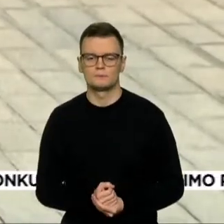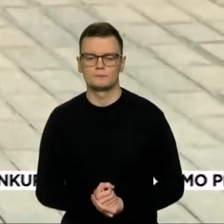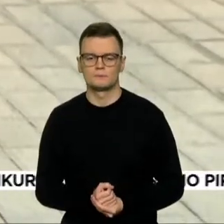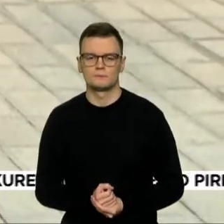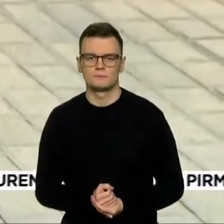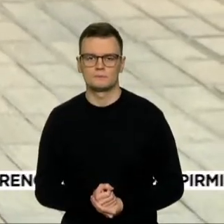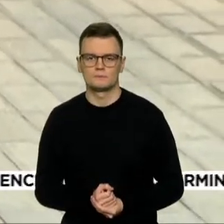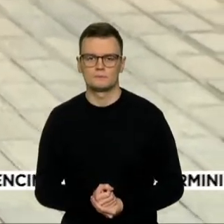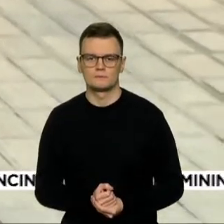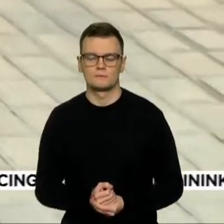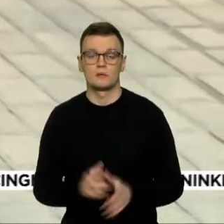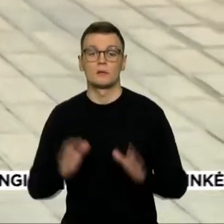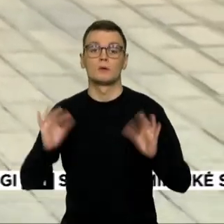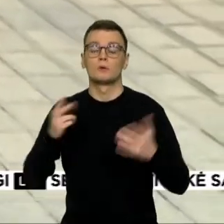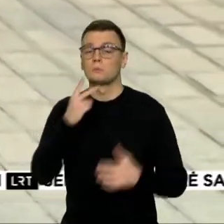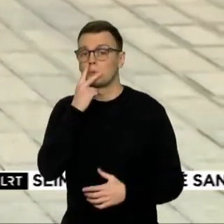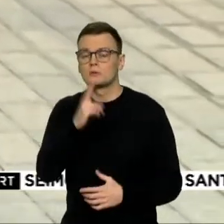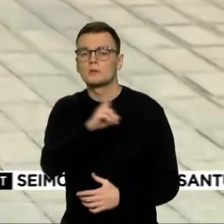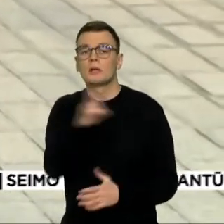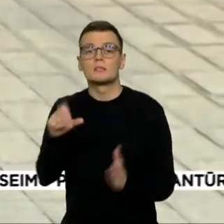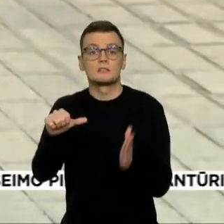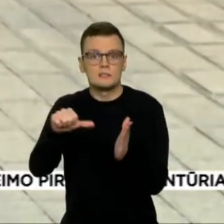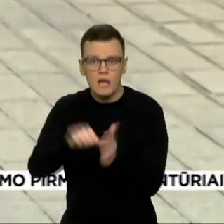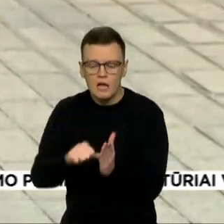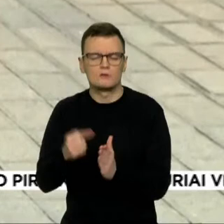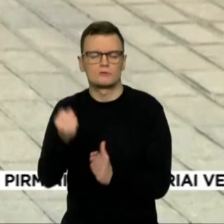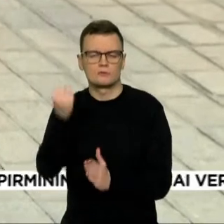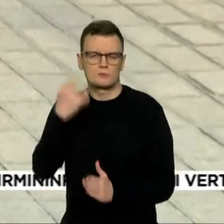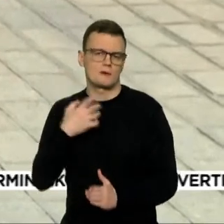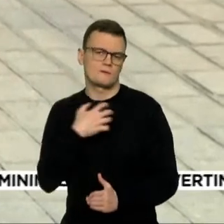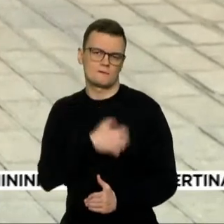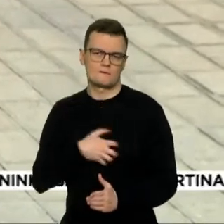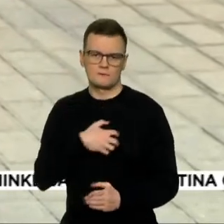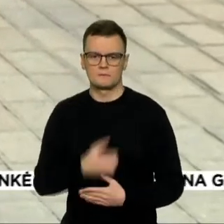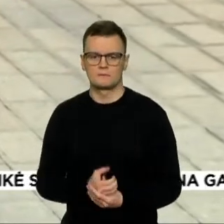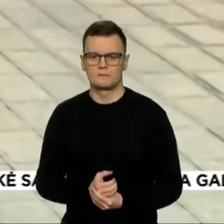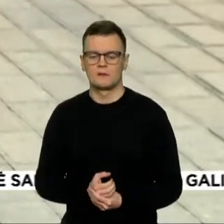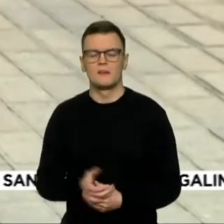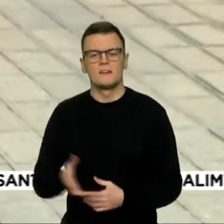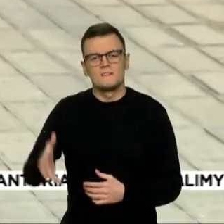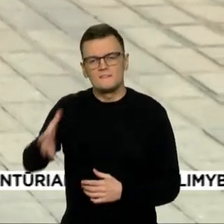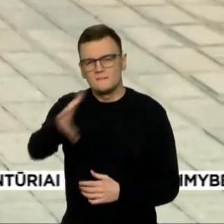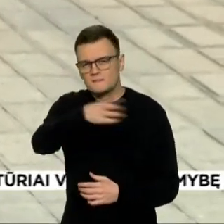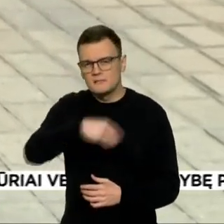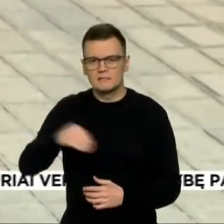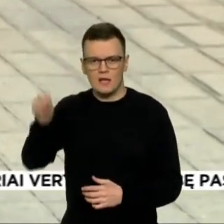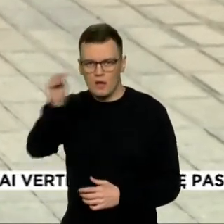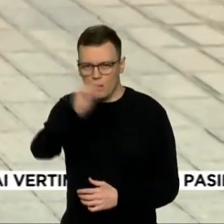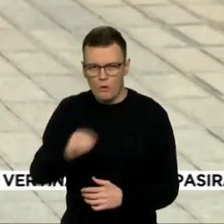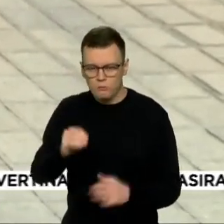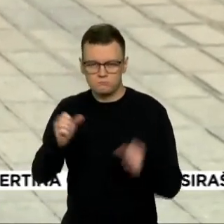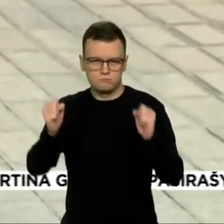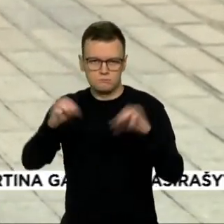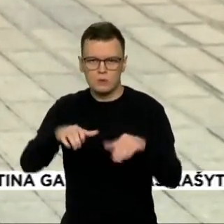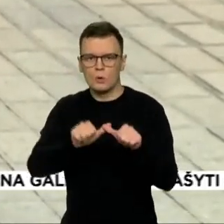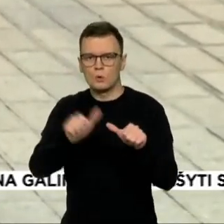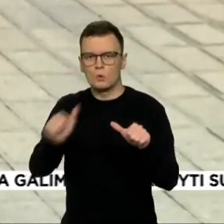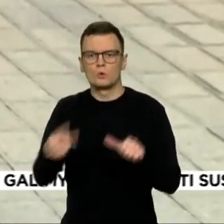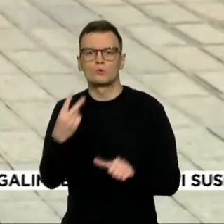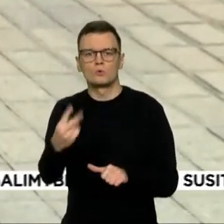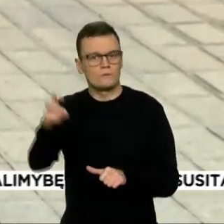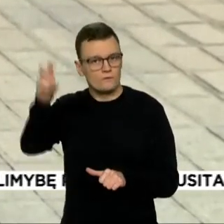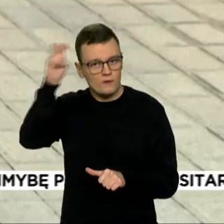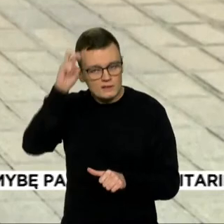Jei pažiūrėtumėte, kas dalyvauja, suprastite to svarbą. Turiu galvoje, visas Europos žemynas čia susirinkęs išskyrus dvi šalis – Rusija ir